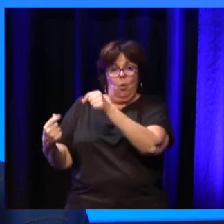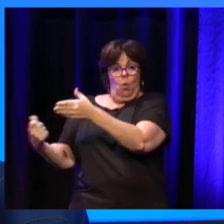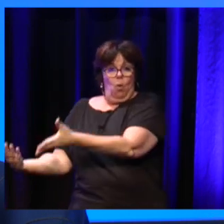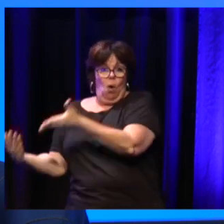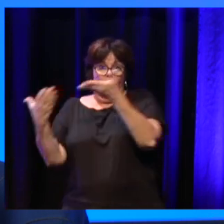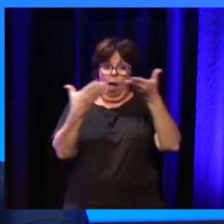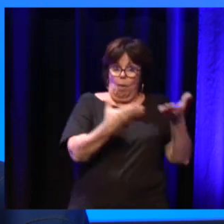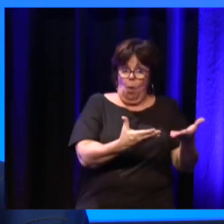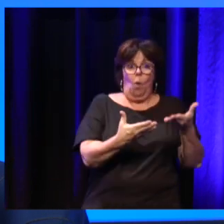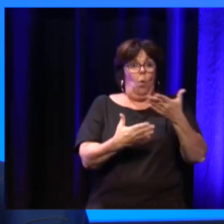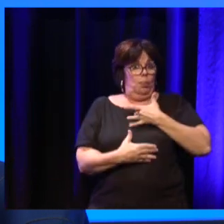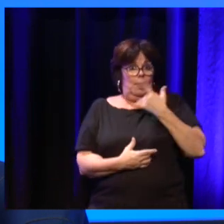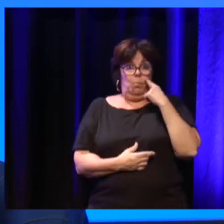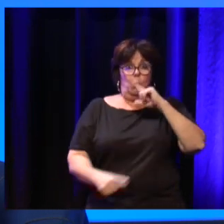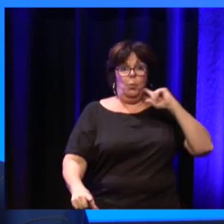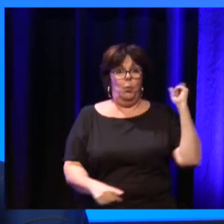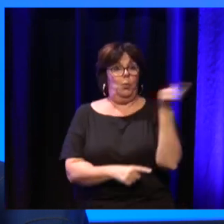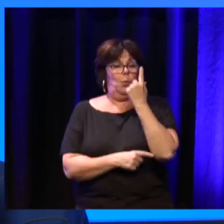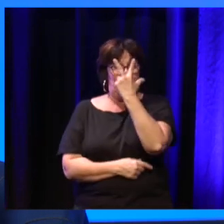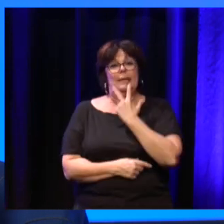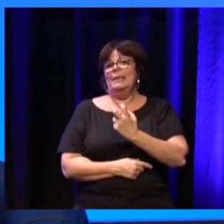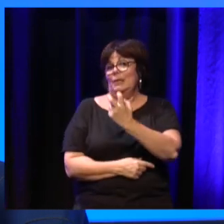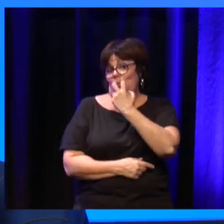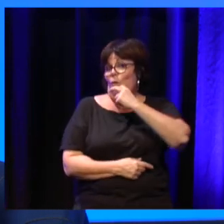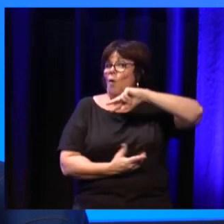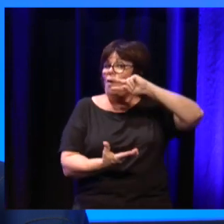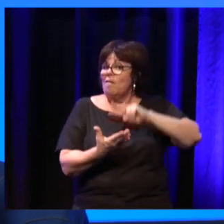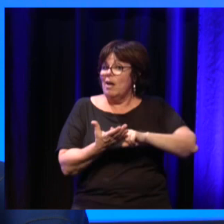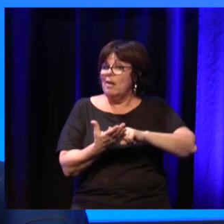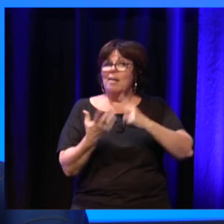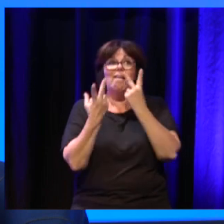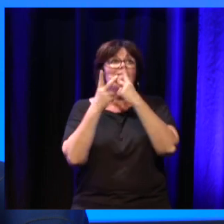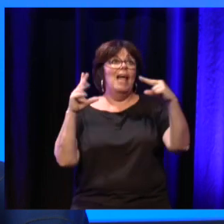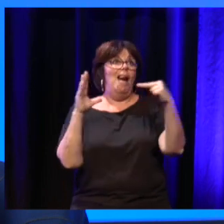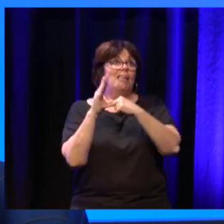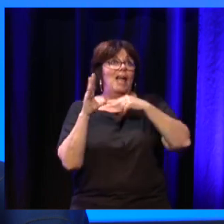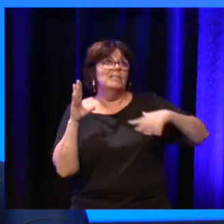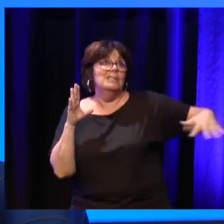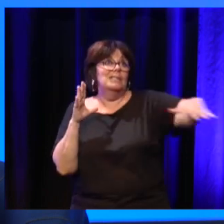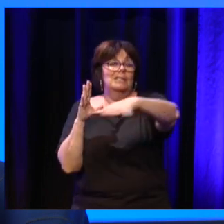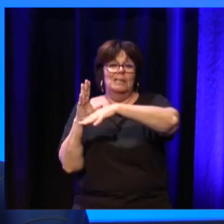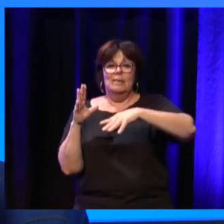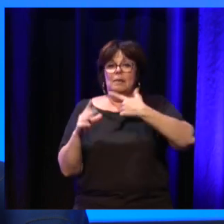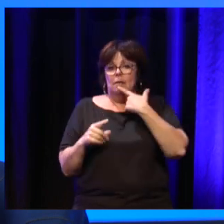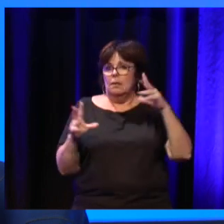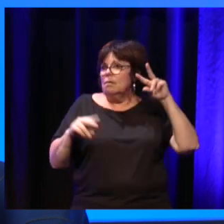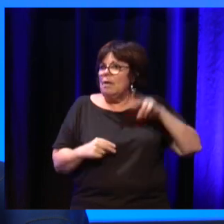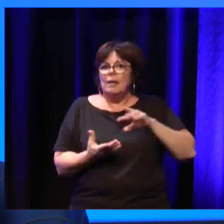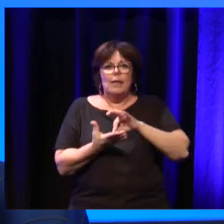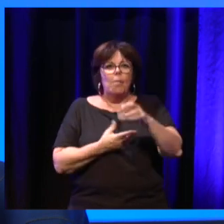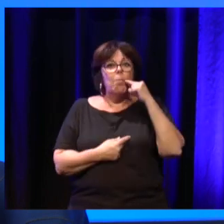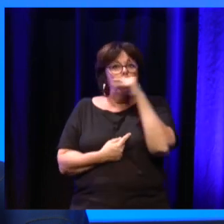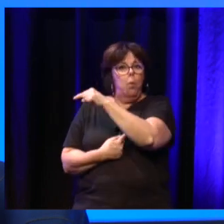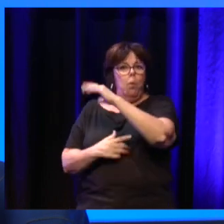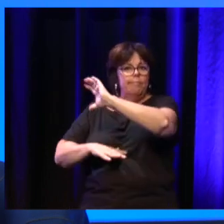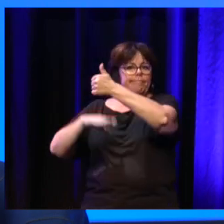Et finalement, ça va servir à l'ensemble des citoyens de la ville de Nice. Donc, stratégiquement, pour une mairie, pour